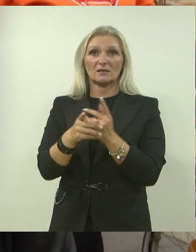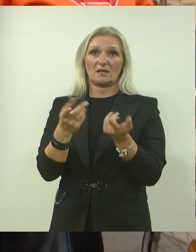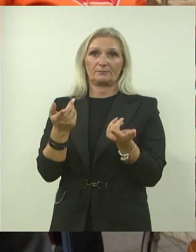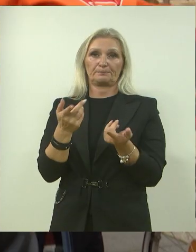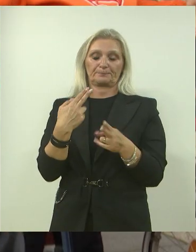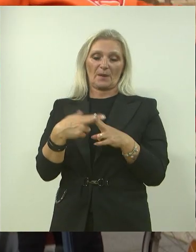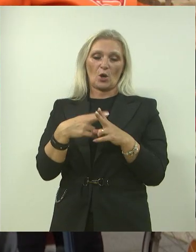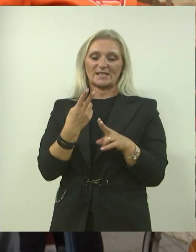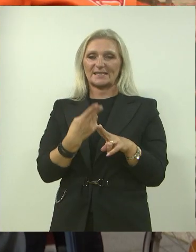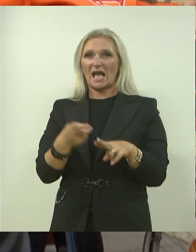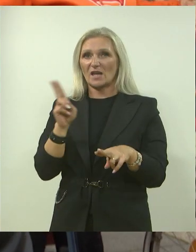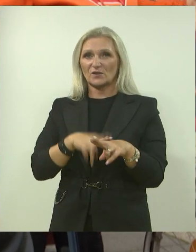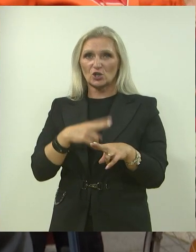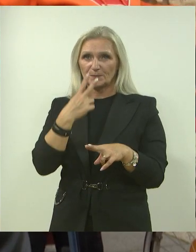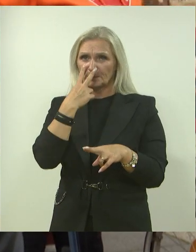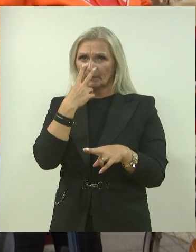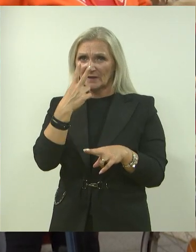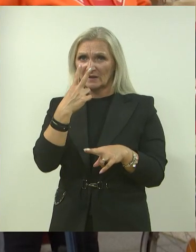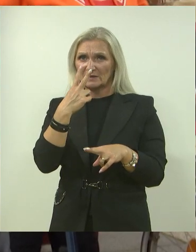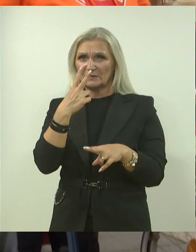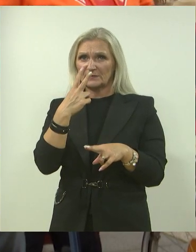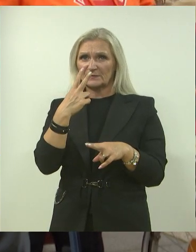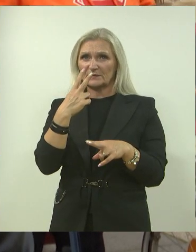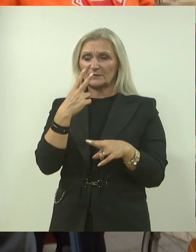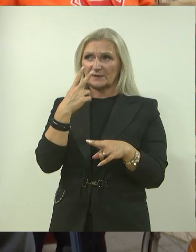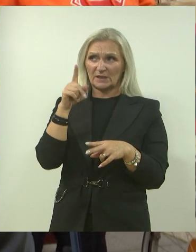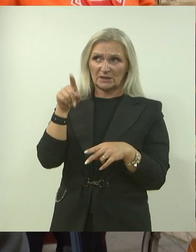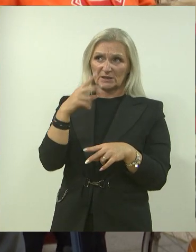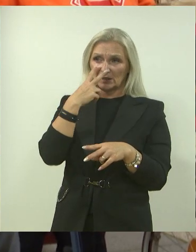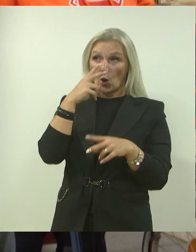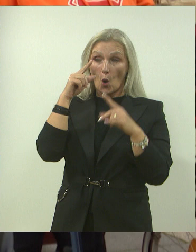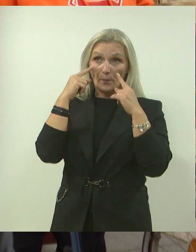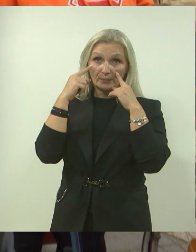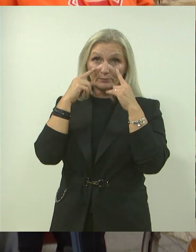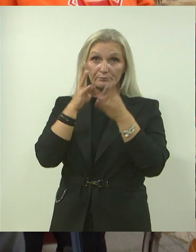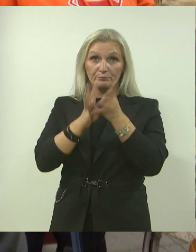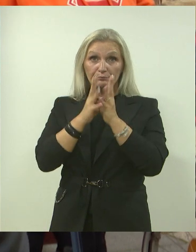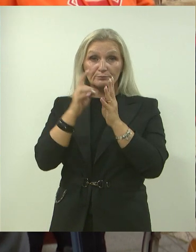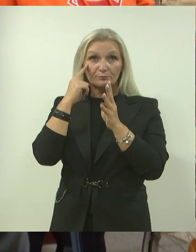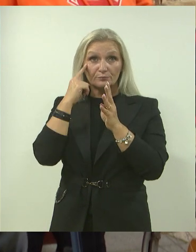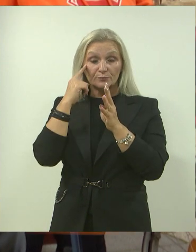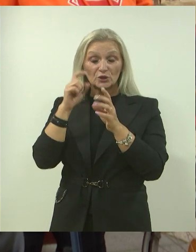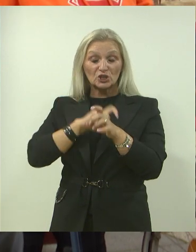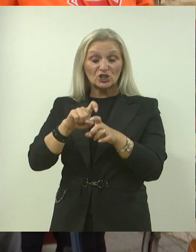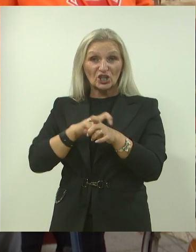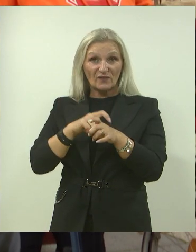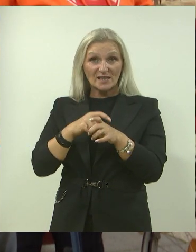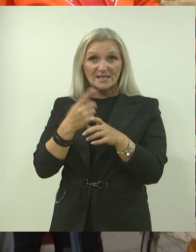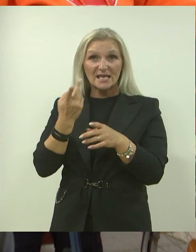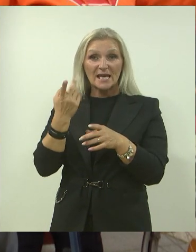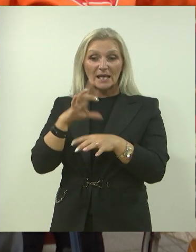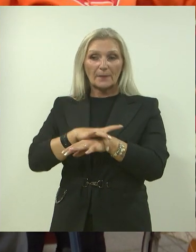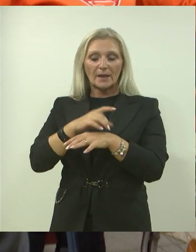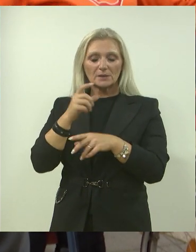manifestira sa vidnim ispadima. Dakle, to je taj optički neuritis ili upala vidnog živca. Kad se pacijent